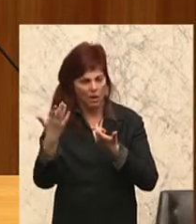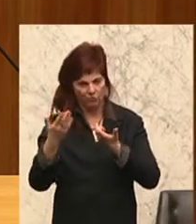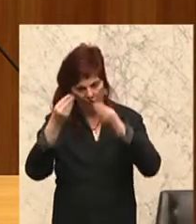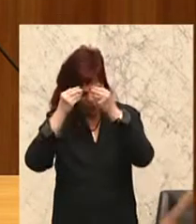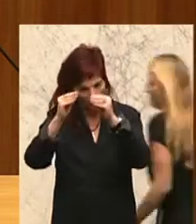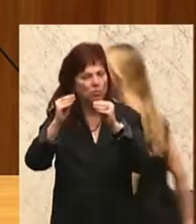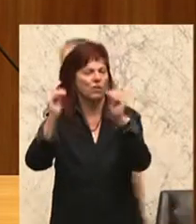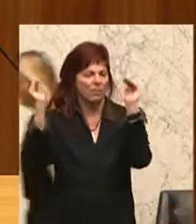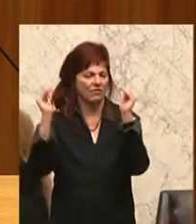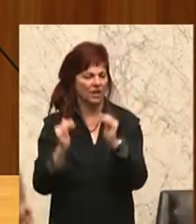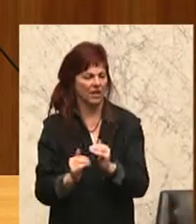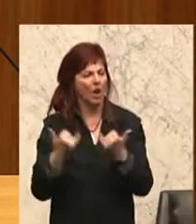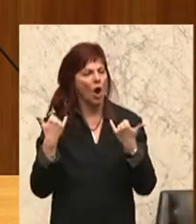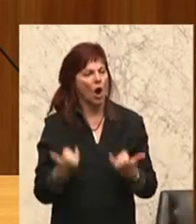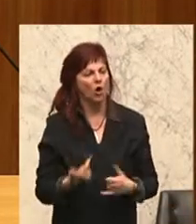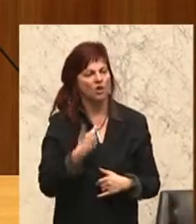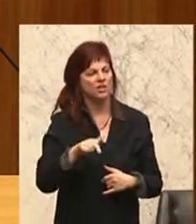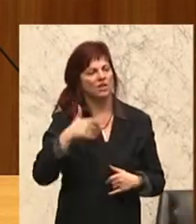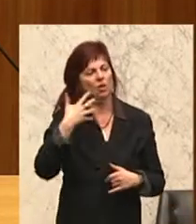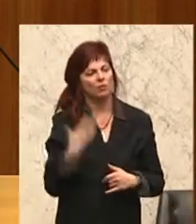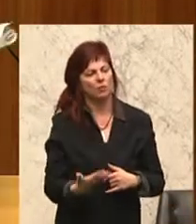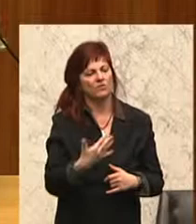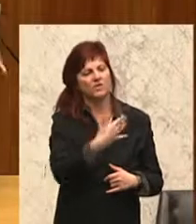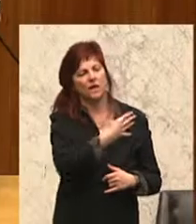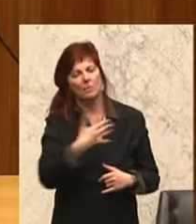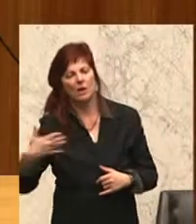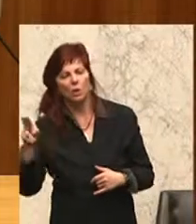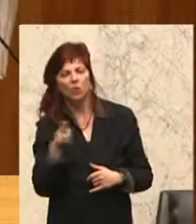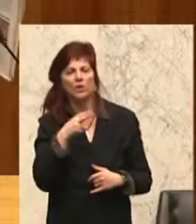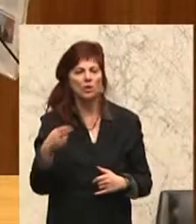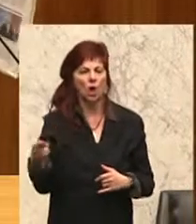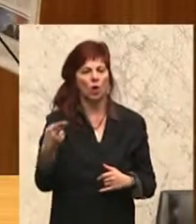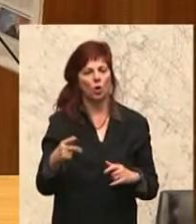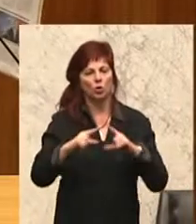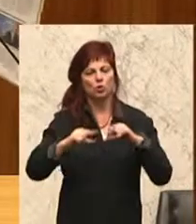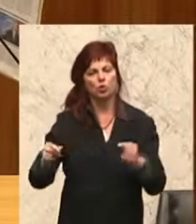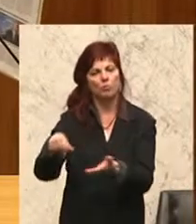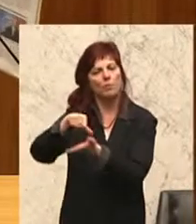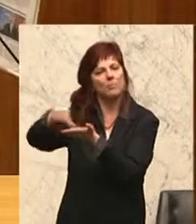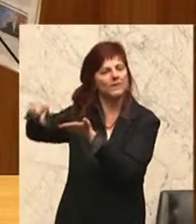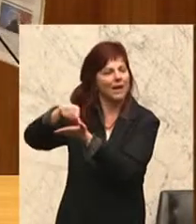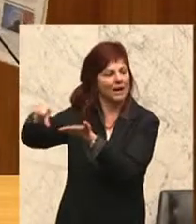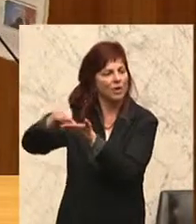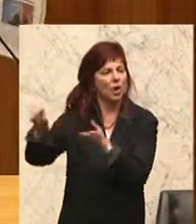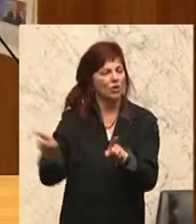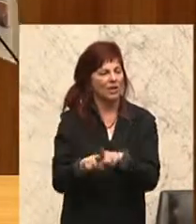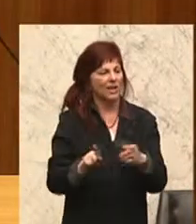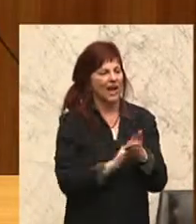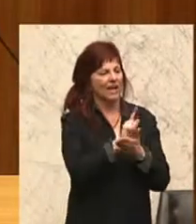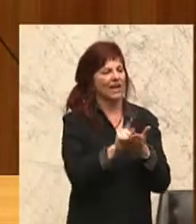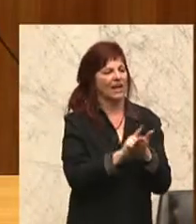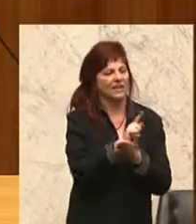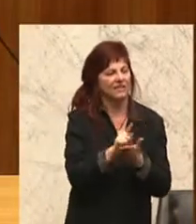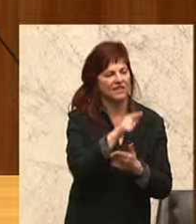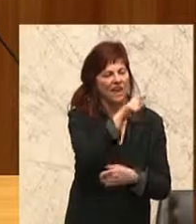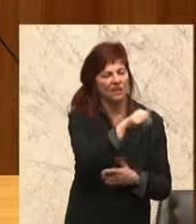verscherbeln heute 250 Millionen Euro an Zypern und zeitgleich titelt die Tageszeitung Kurier gesucht frisches Geld